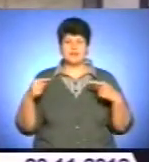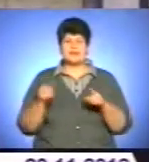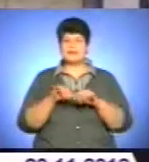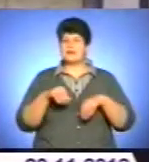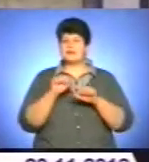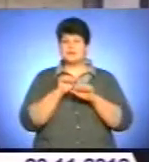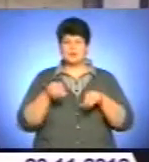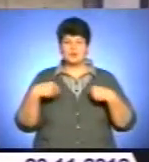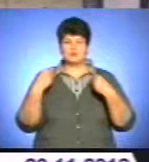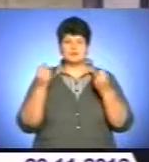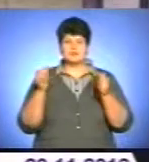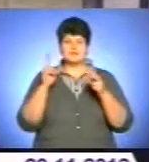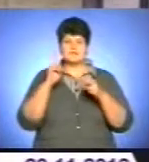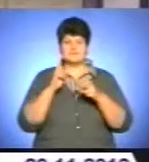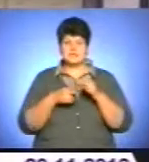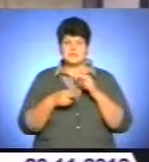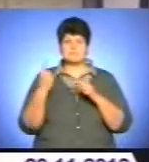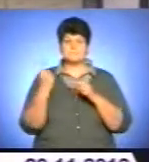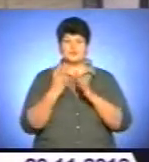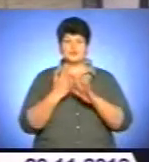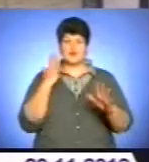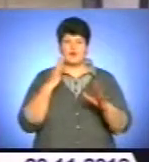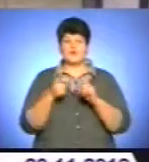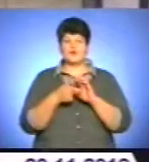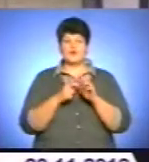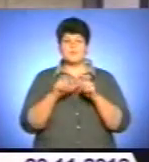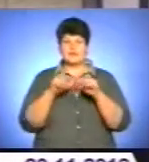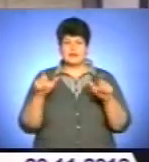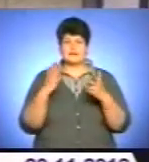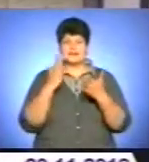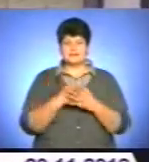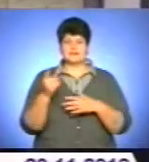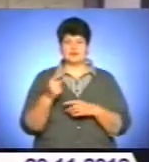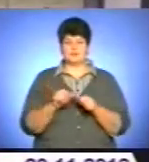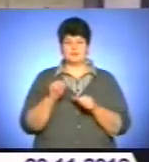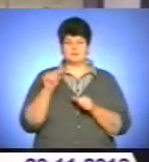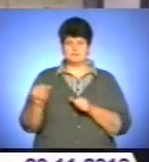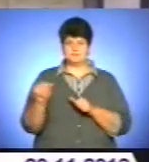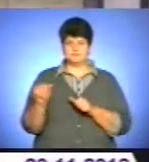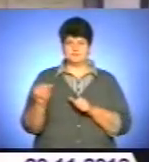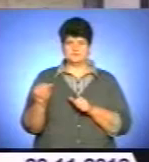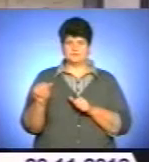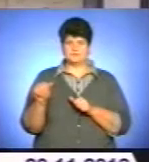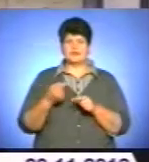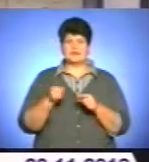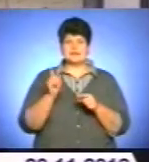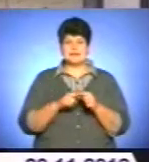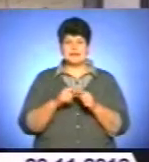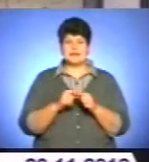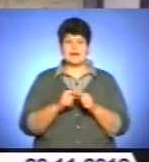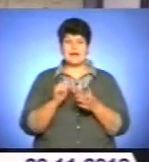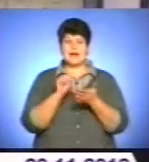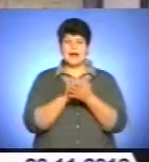дають завершити ті першочергові об'єкти, які є і в Тернополі, зокрема. Це і є архів наш